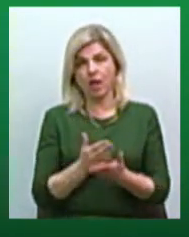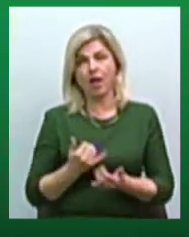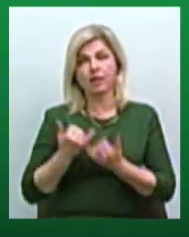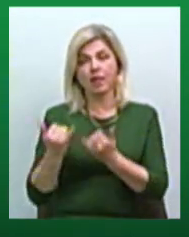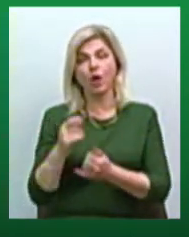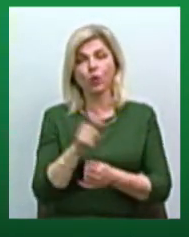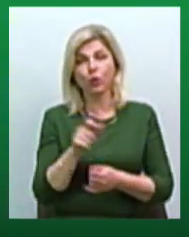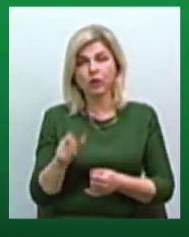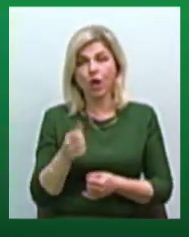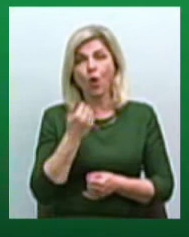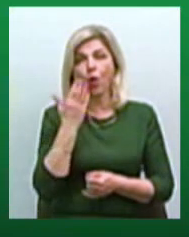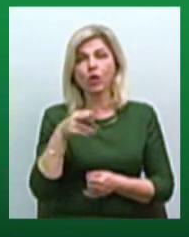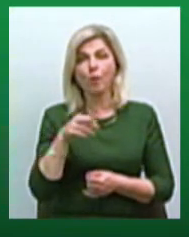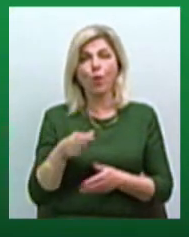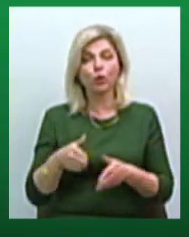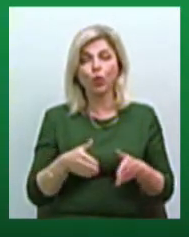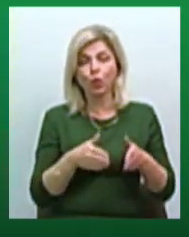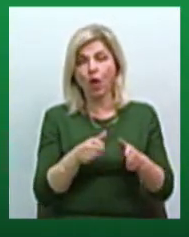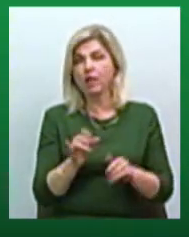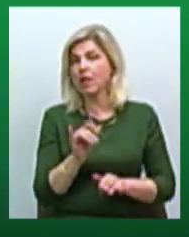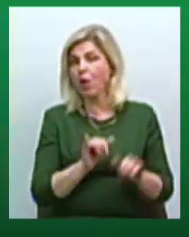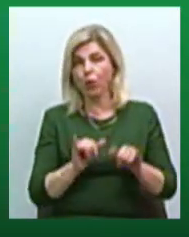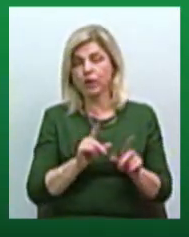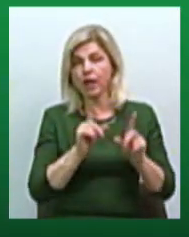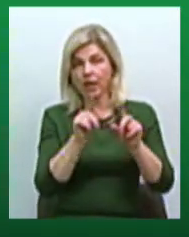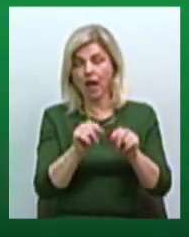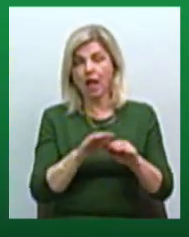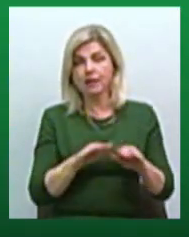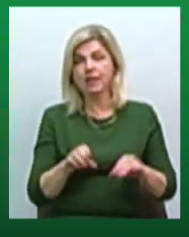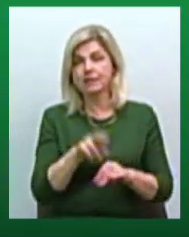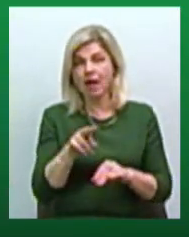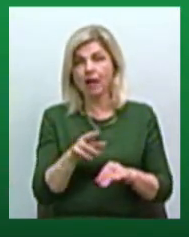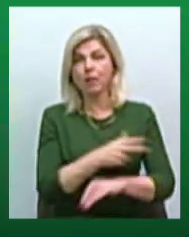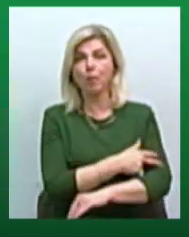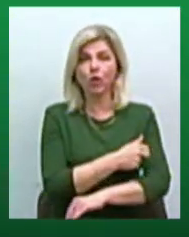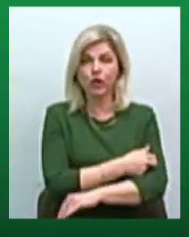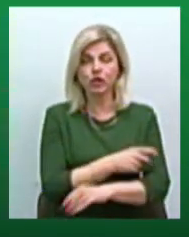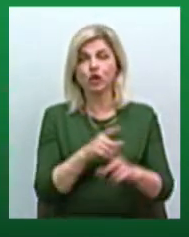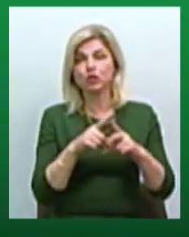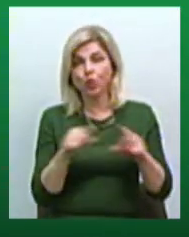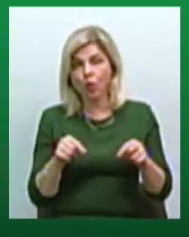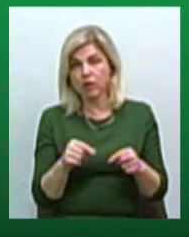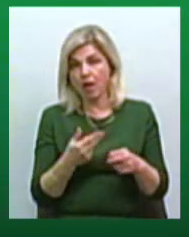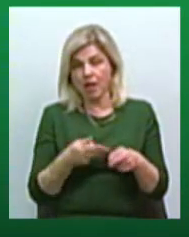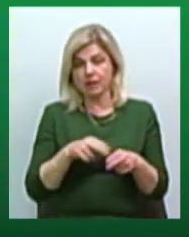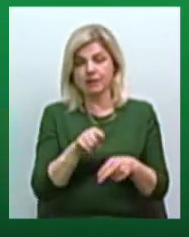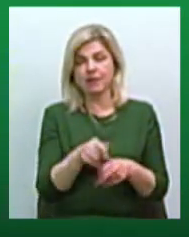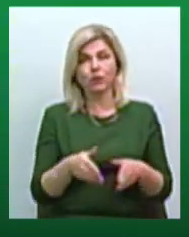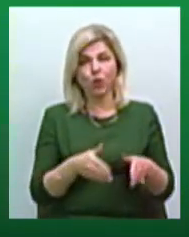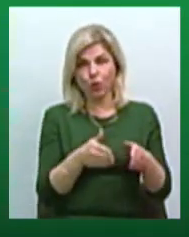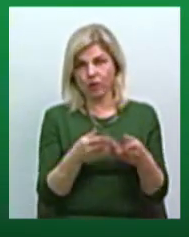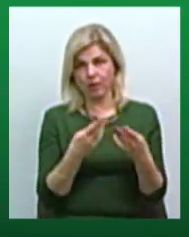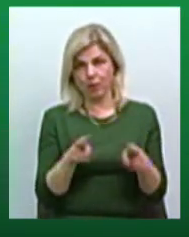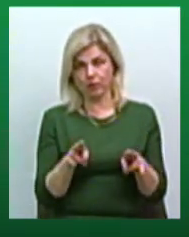коли по дорогах немає куди їхати, тобто дитячі садки, школи, лікарні, то тоді ці дороги стають непотрібними. Беремо такий випадок.